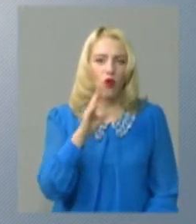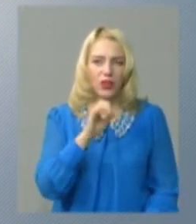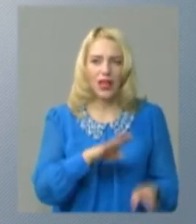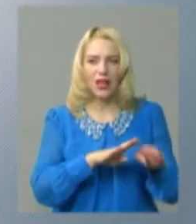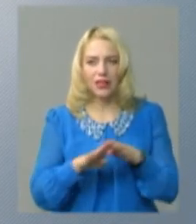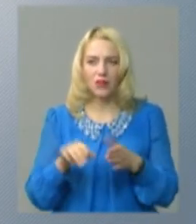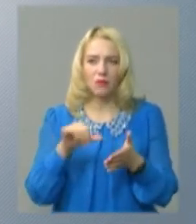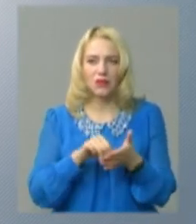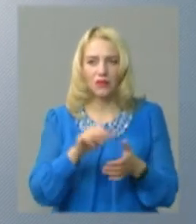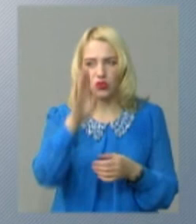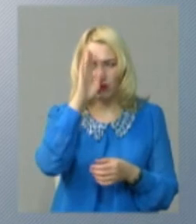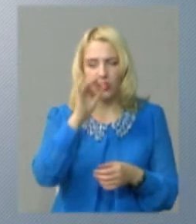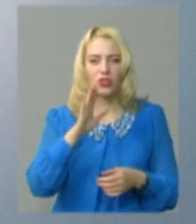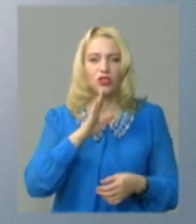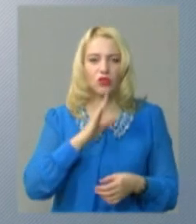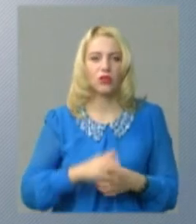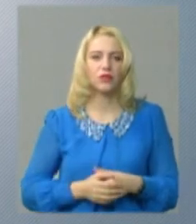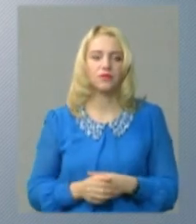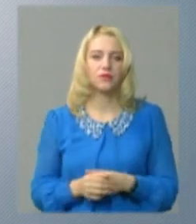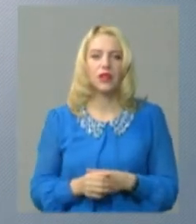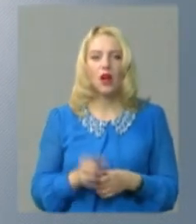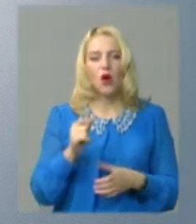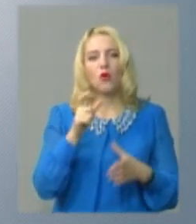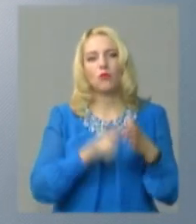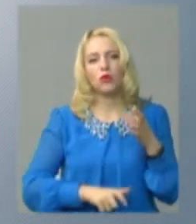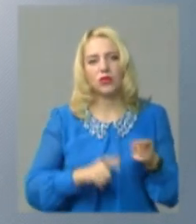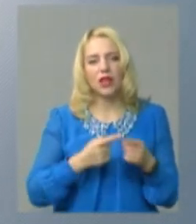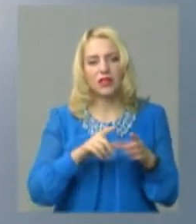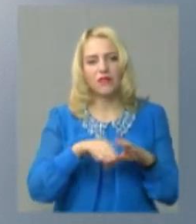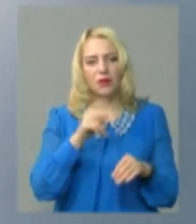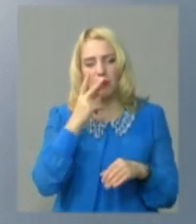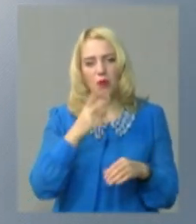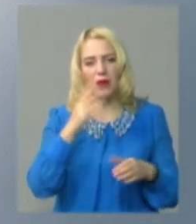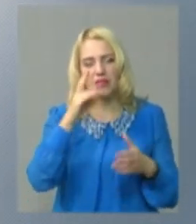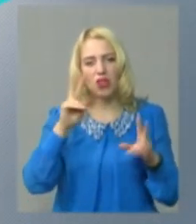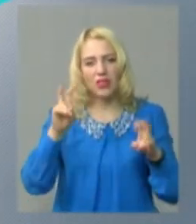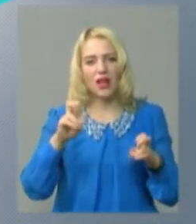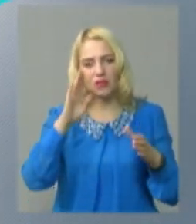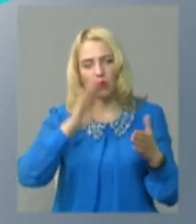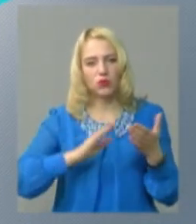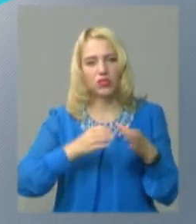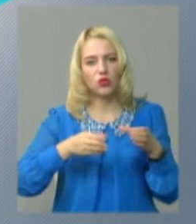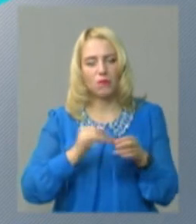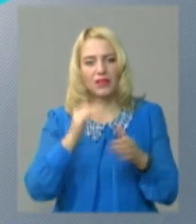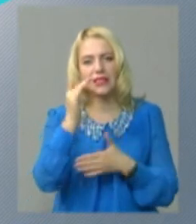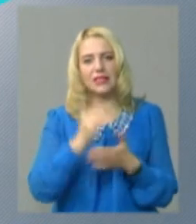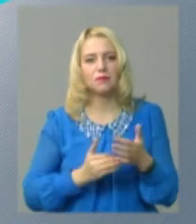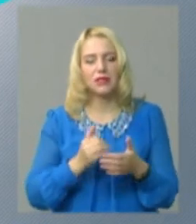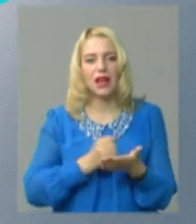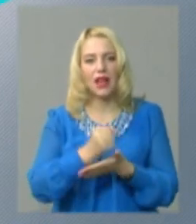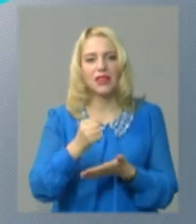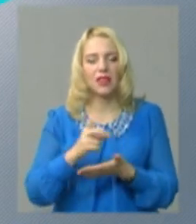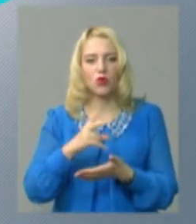чоловіків і жінок. У бюлетені виборець побачить і назву партії, і список кандидатів, яких вона